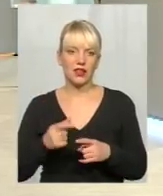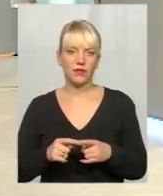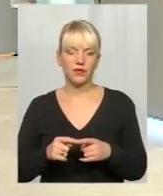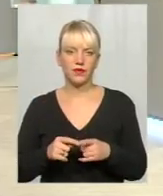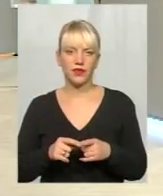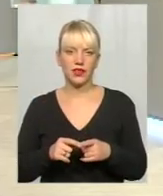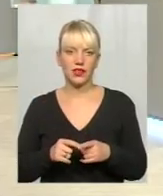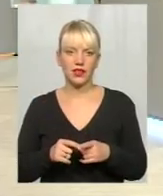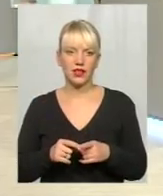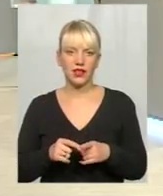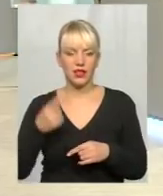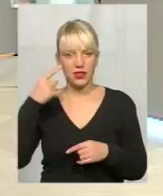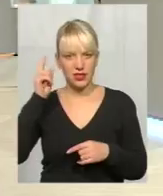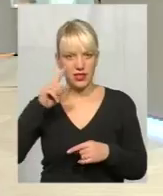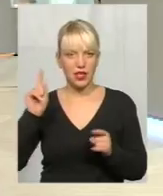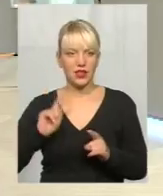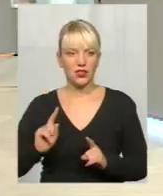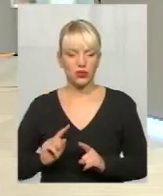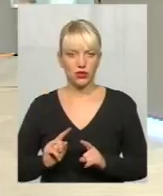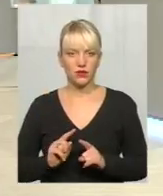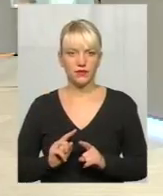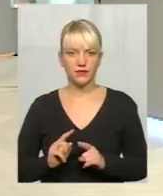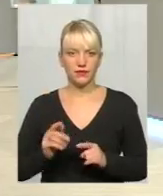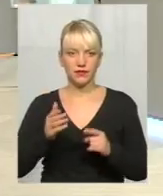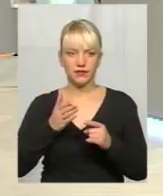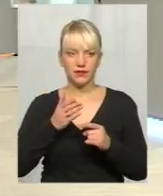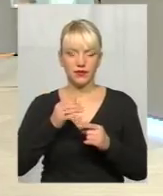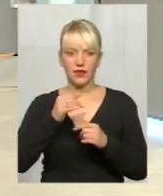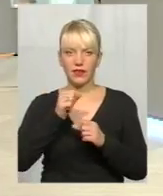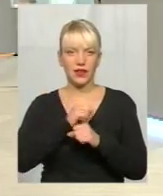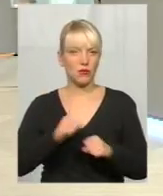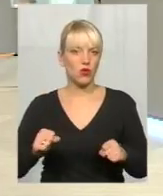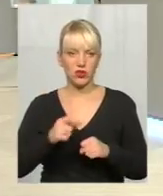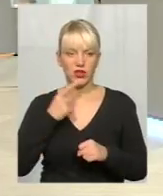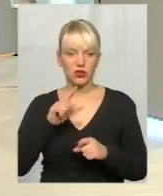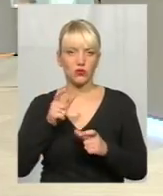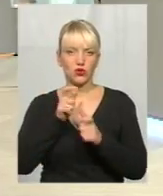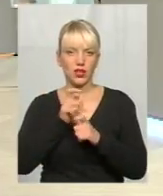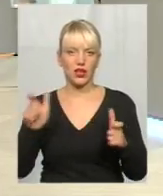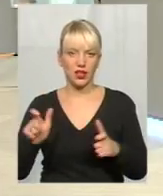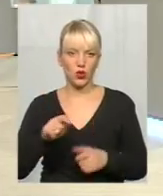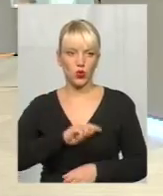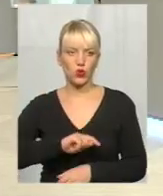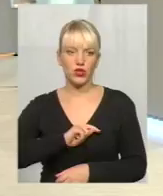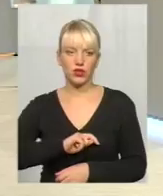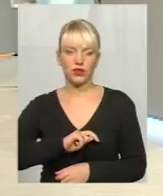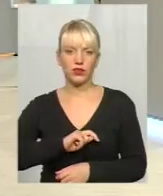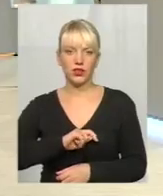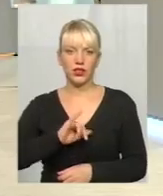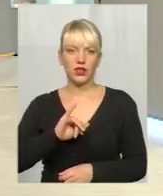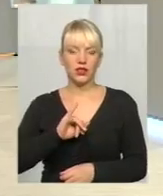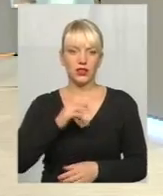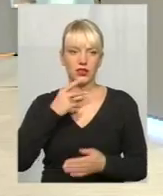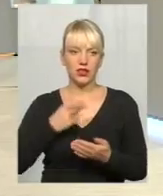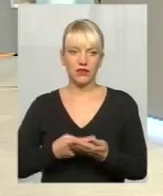Ви знаєте, що... Не мала казати, тому що крик душі. І